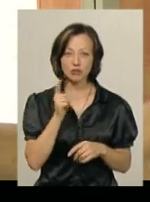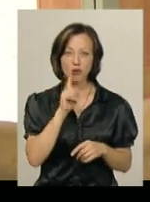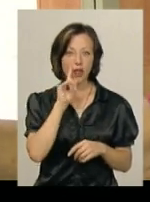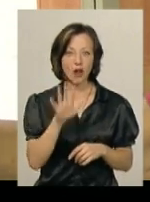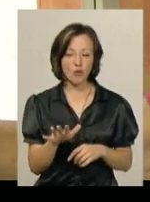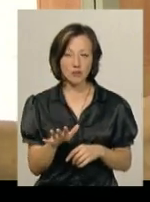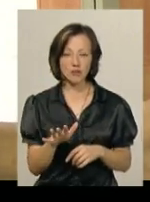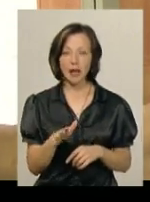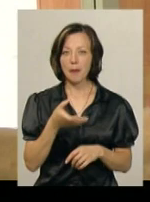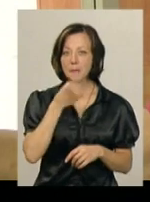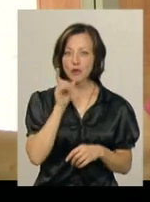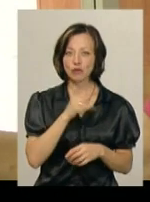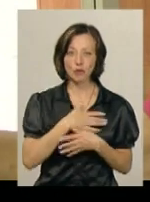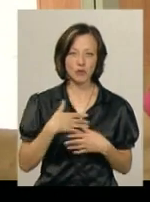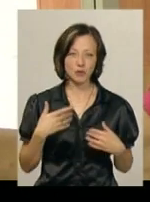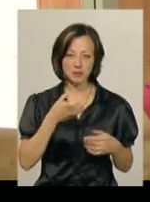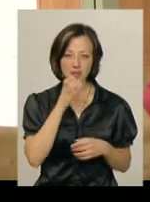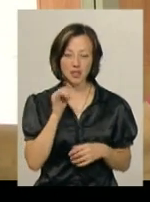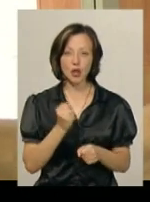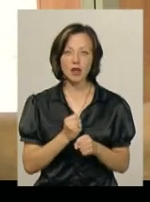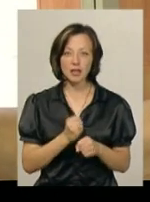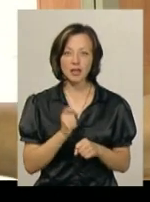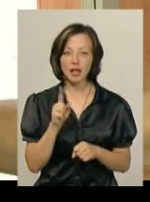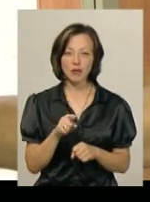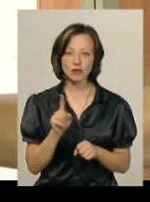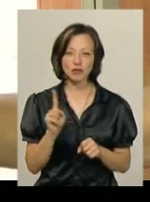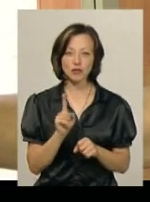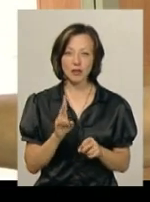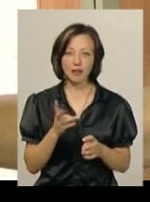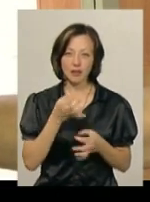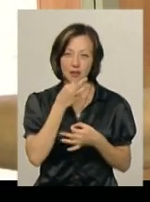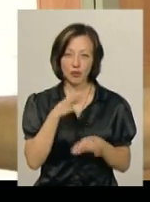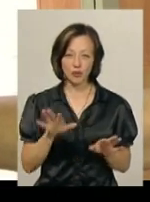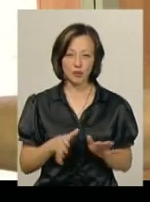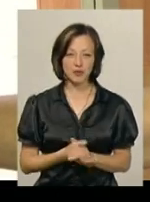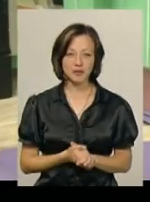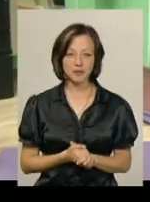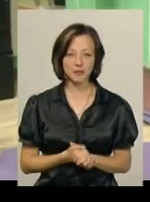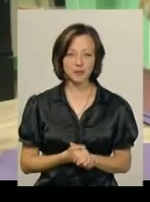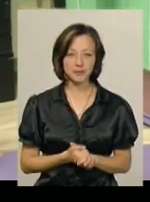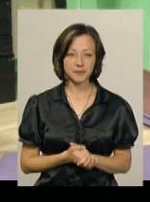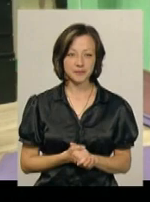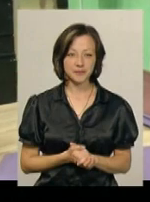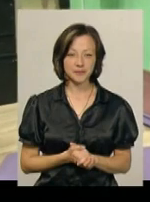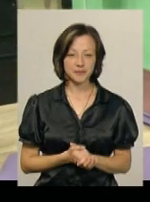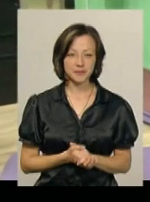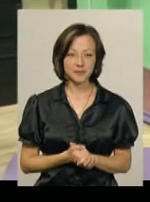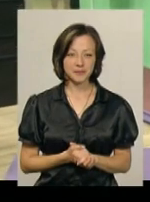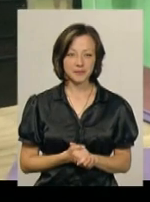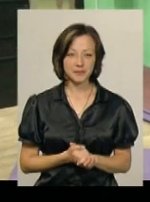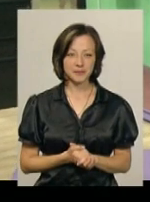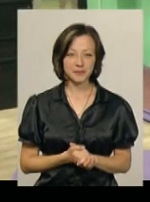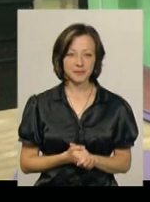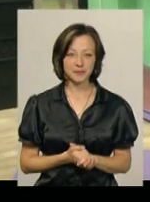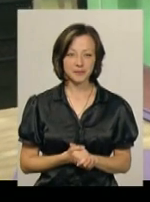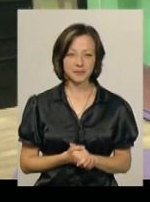любиш, п'єш те, що не хочеться і робиш те, що не подобається. Світлана Порубок, Іван Мовчан, Новини,